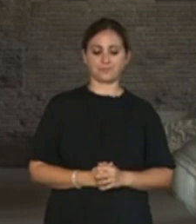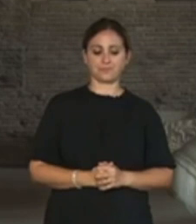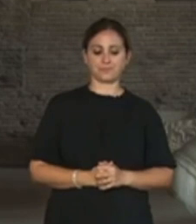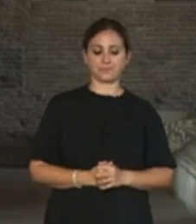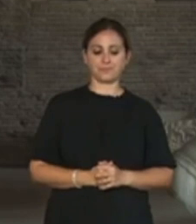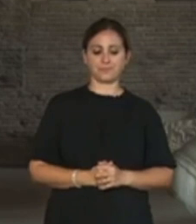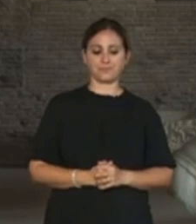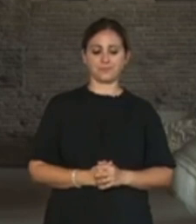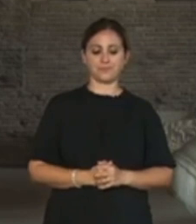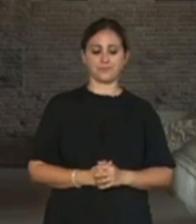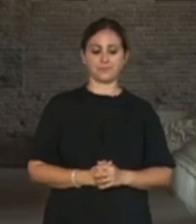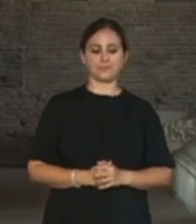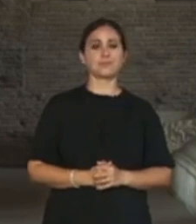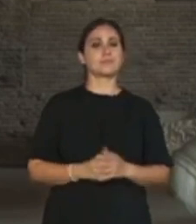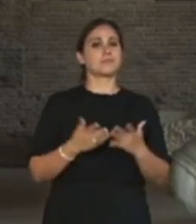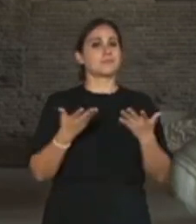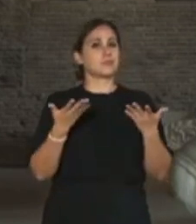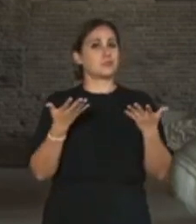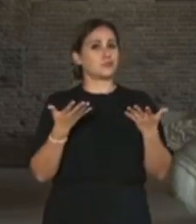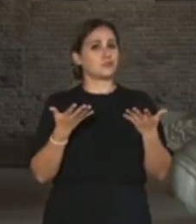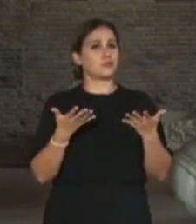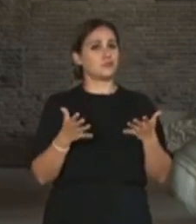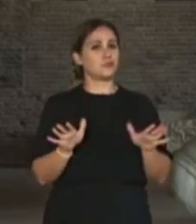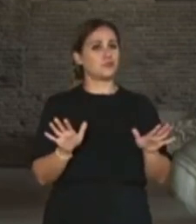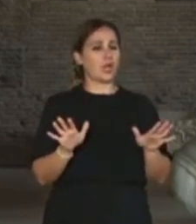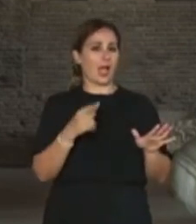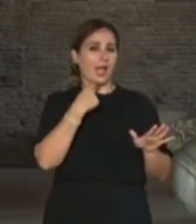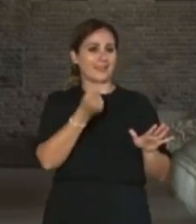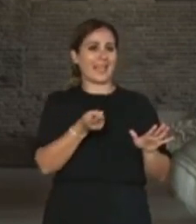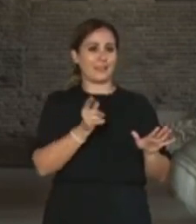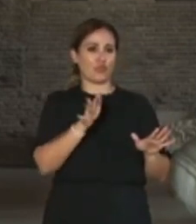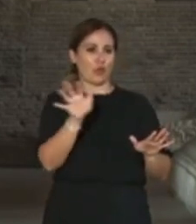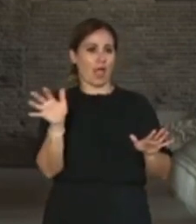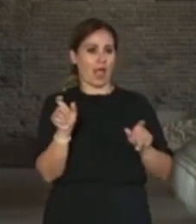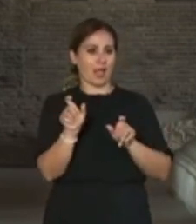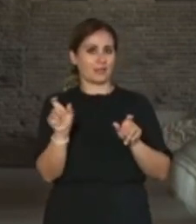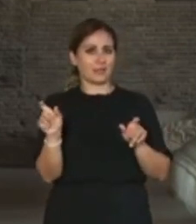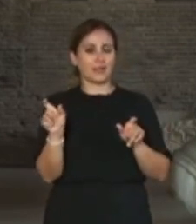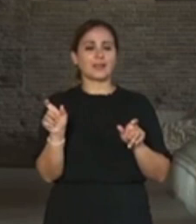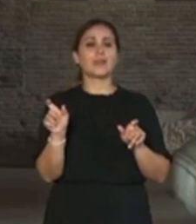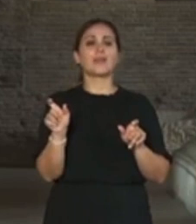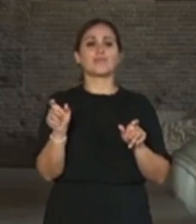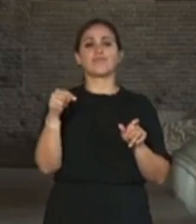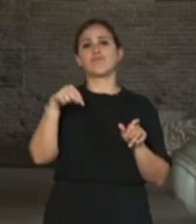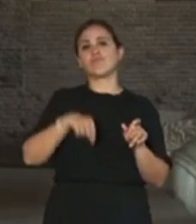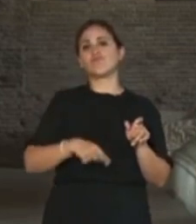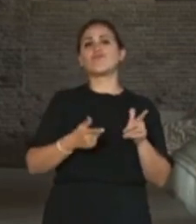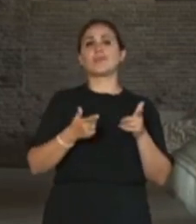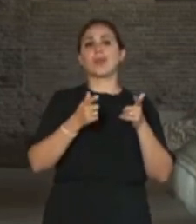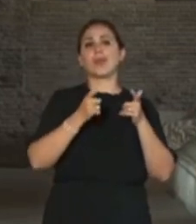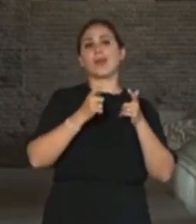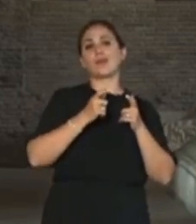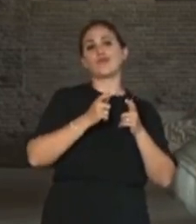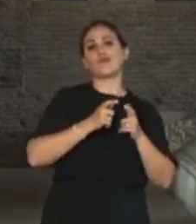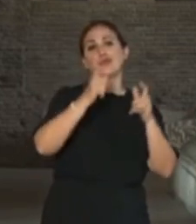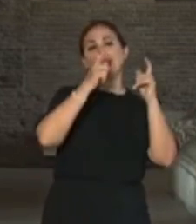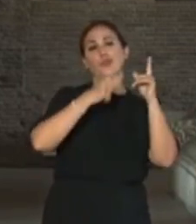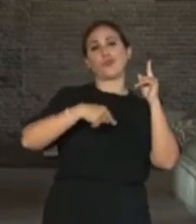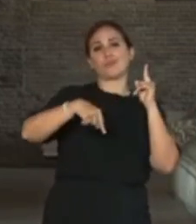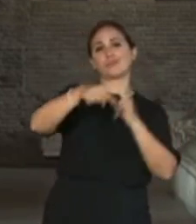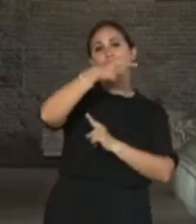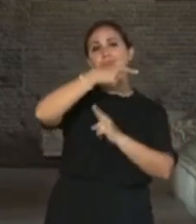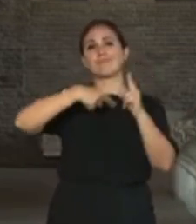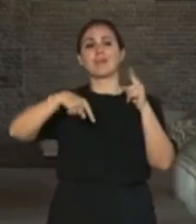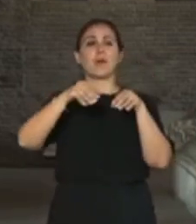Siccome viaggio molto, insomma vado in giro per i musei, ho trovato,